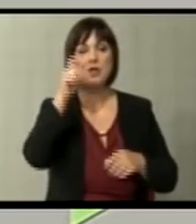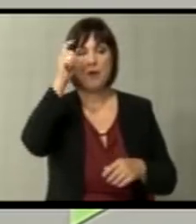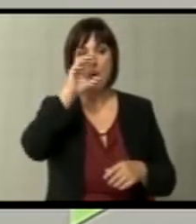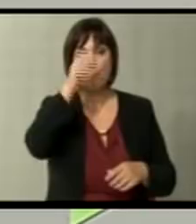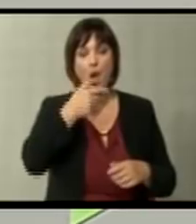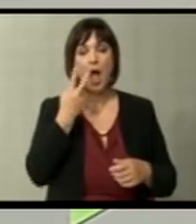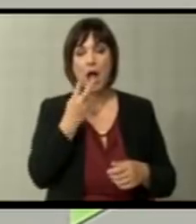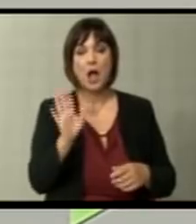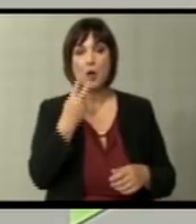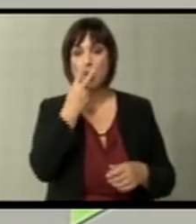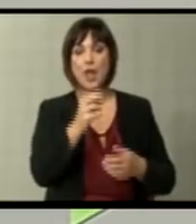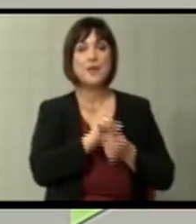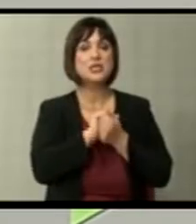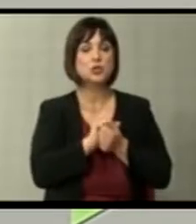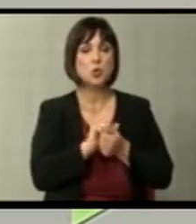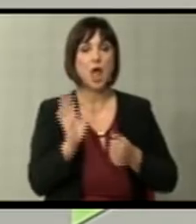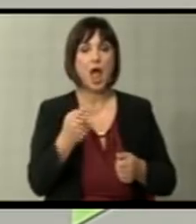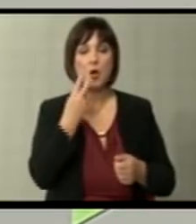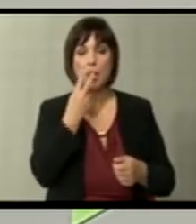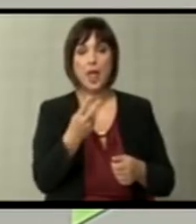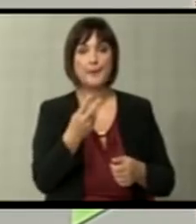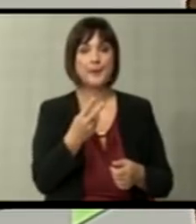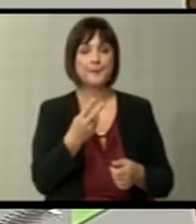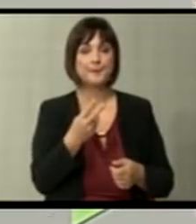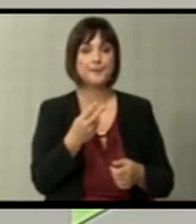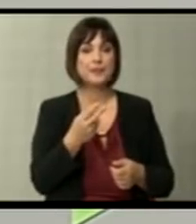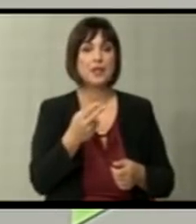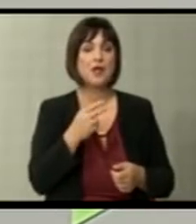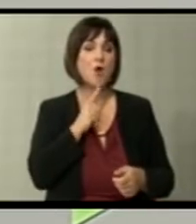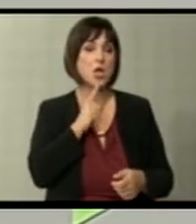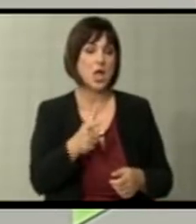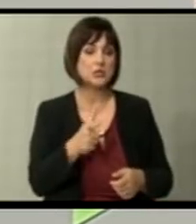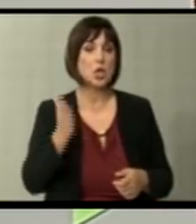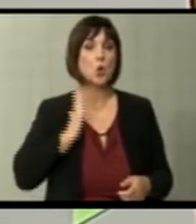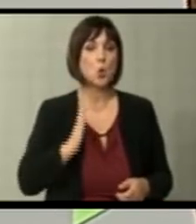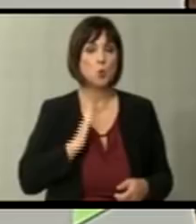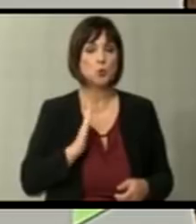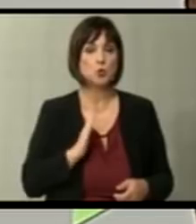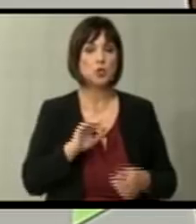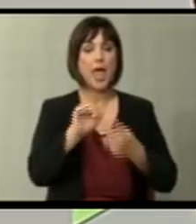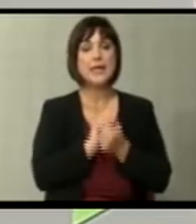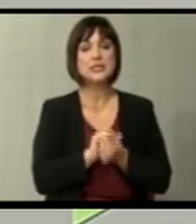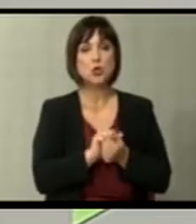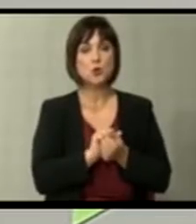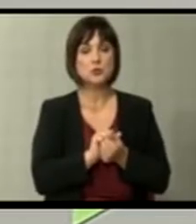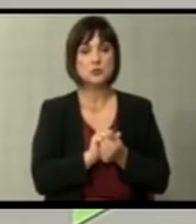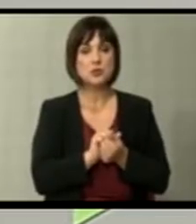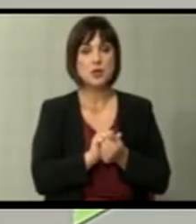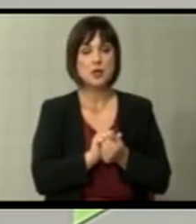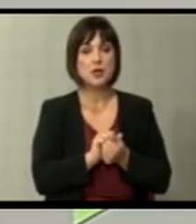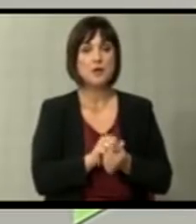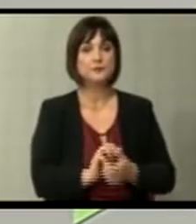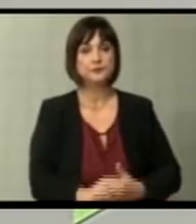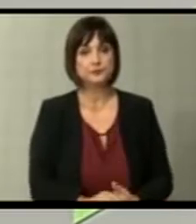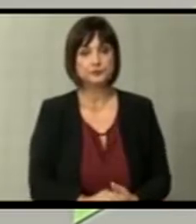гледаме историски, ако гледаме во и јазично, ако сакате, и културолошки, историски пред се,